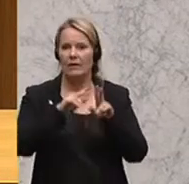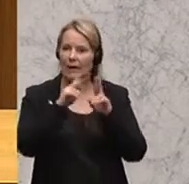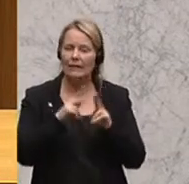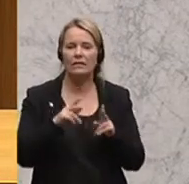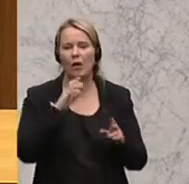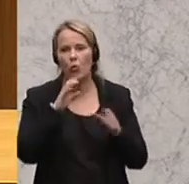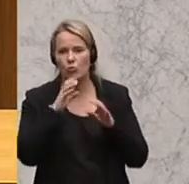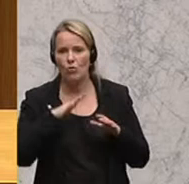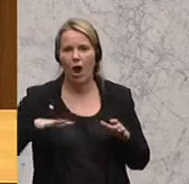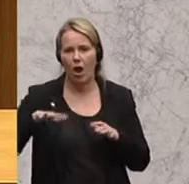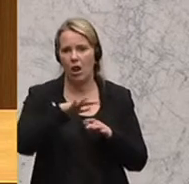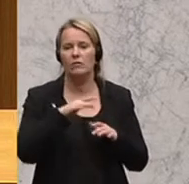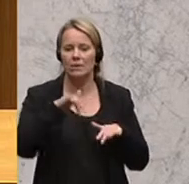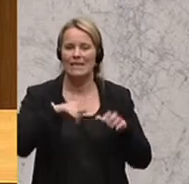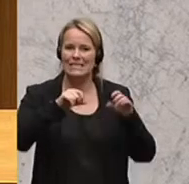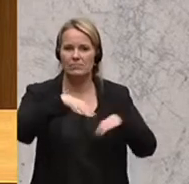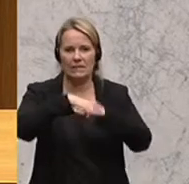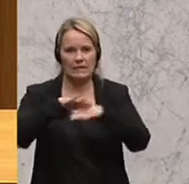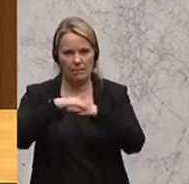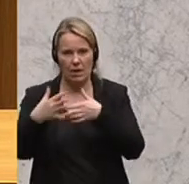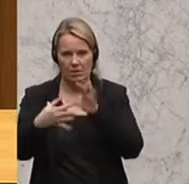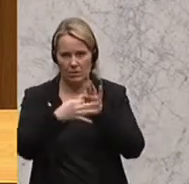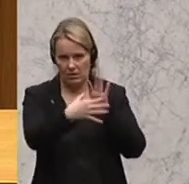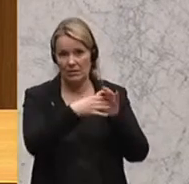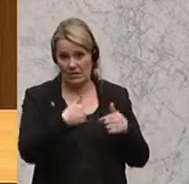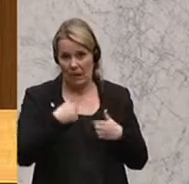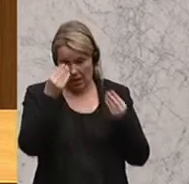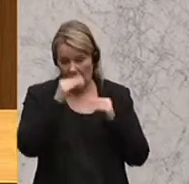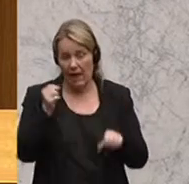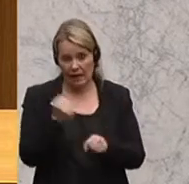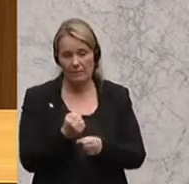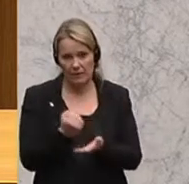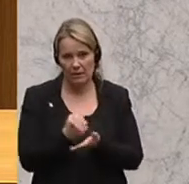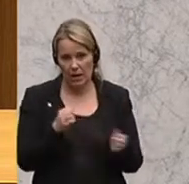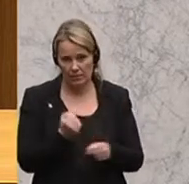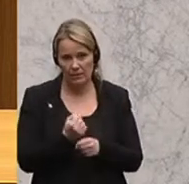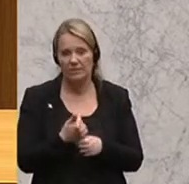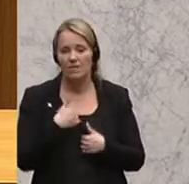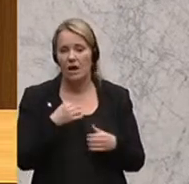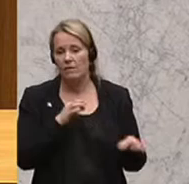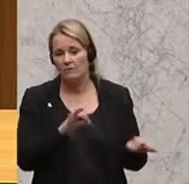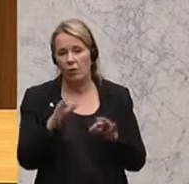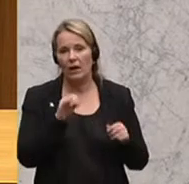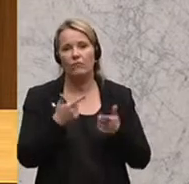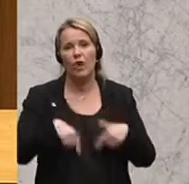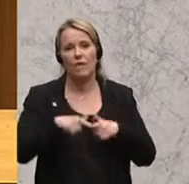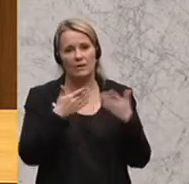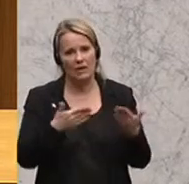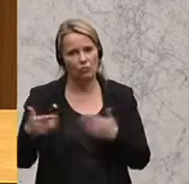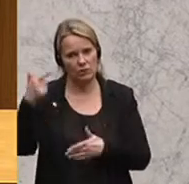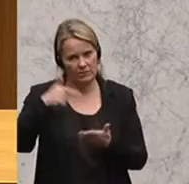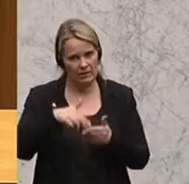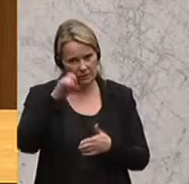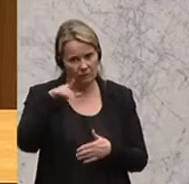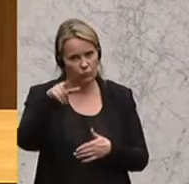Eigentümer sind 17 Gemeinden, macht das auch ehrenamtlich, das betone ich immer wieder. Wir bereiten uns gerade intensiv vor auf die Landesaustellung 2015. Wir